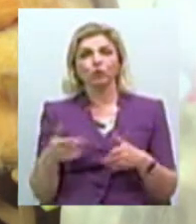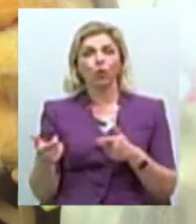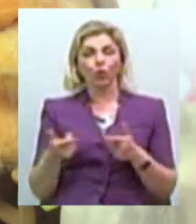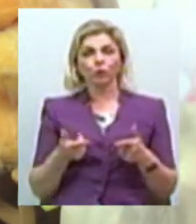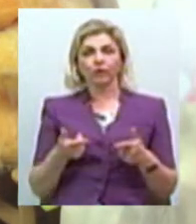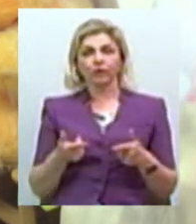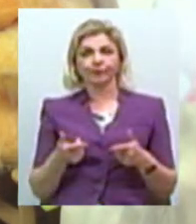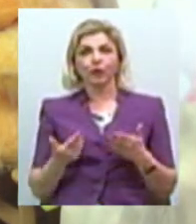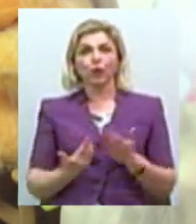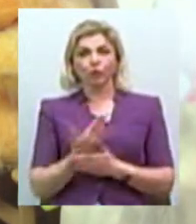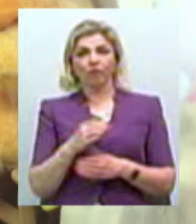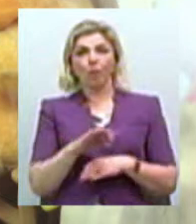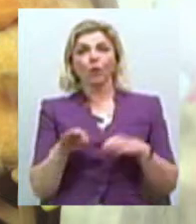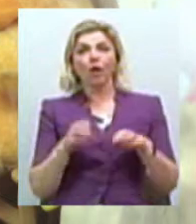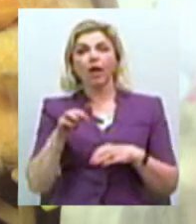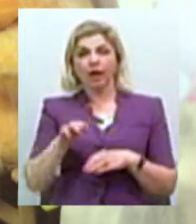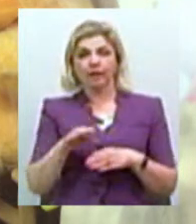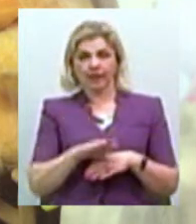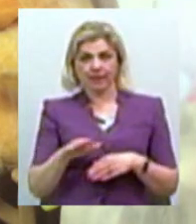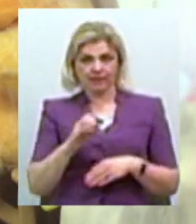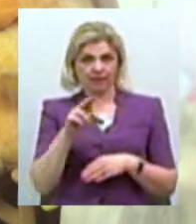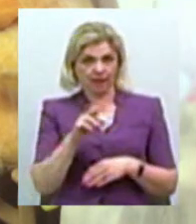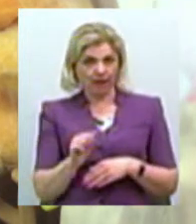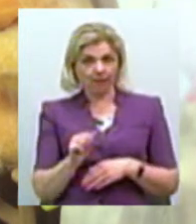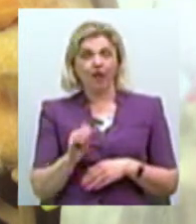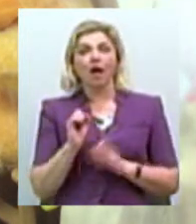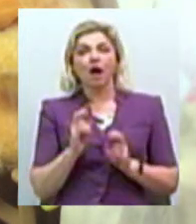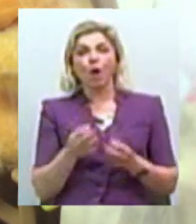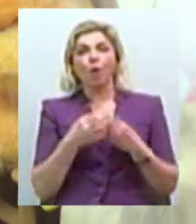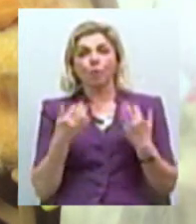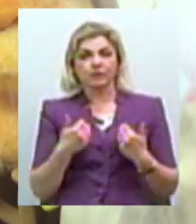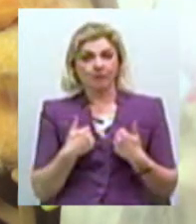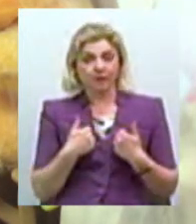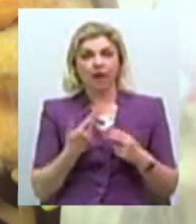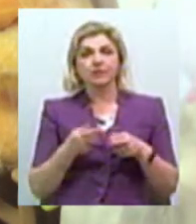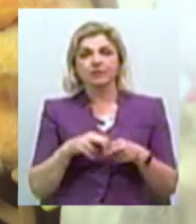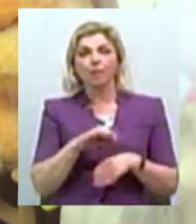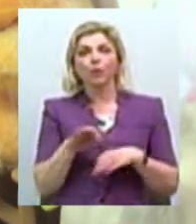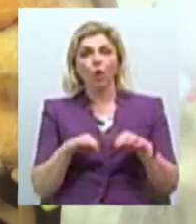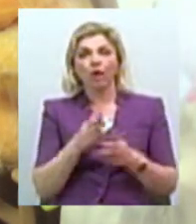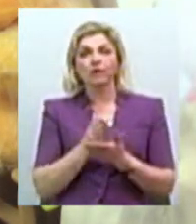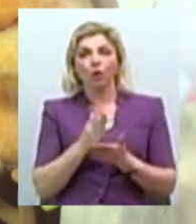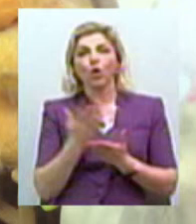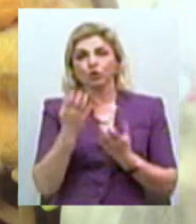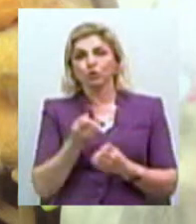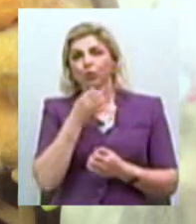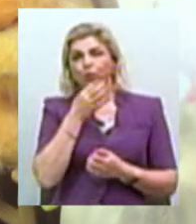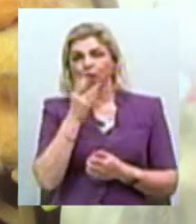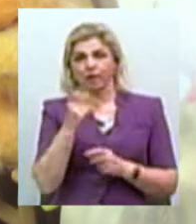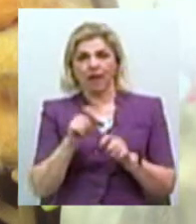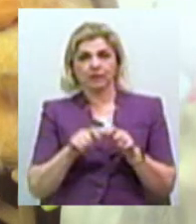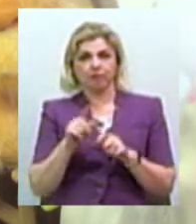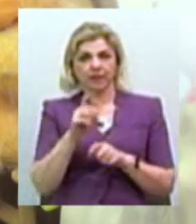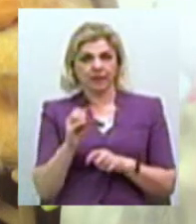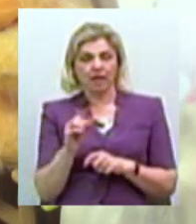новий проєкт дитячого садочка. Але так, як пояснили мені, цей проєкт знаходиться ще теж на експертізі. Тобі ж